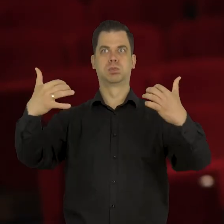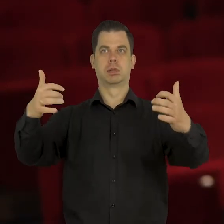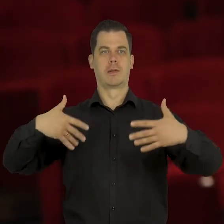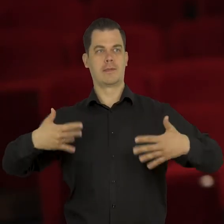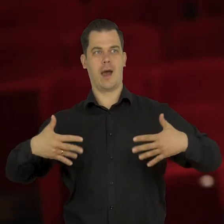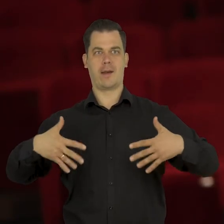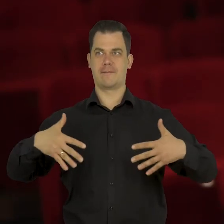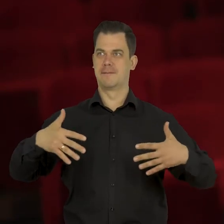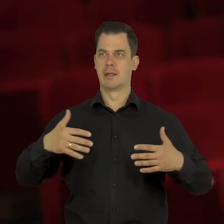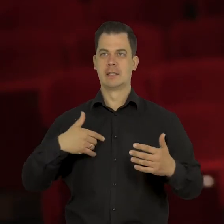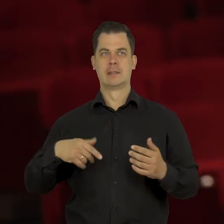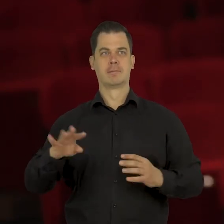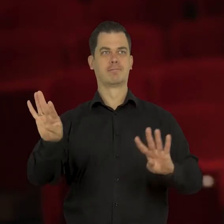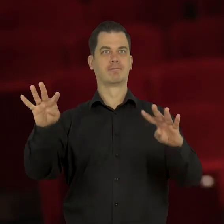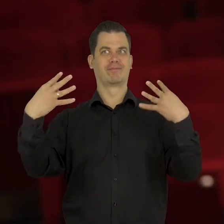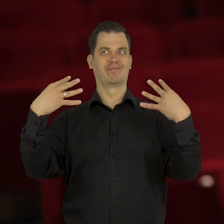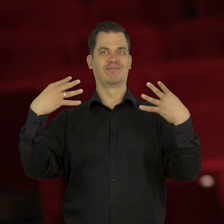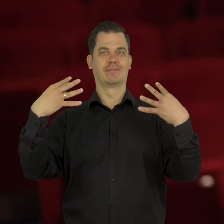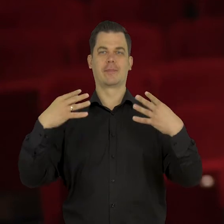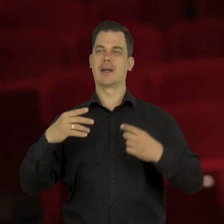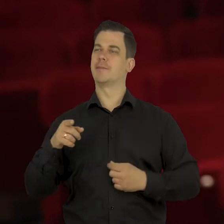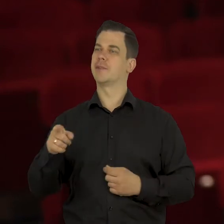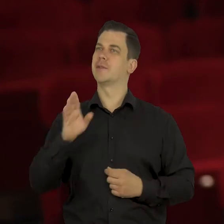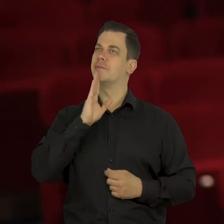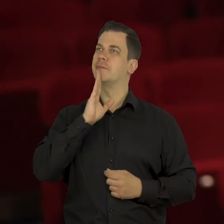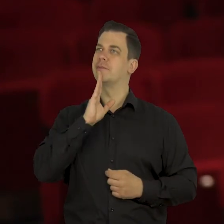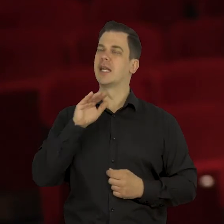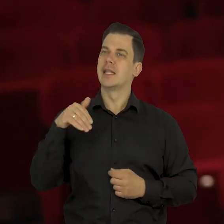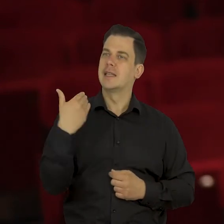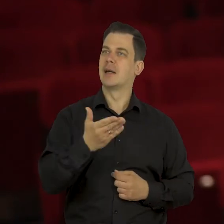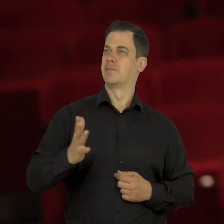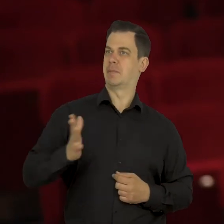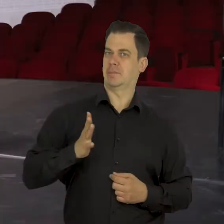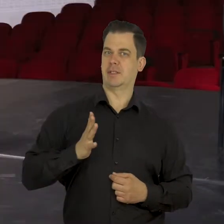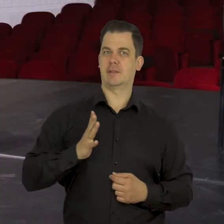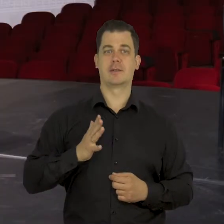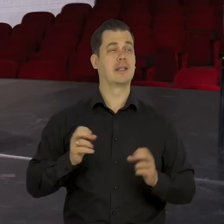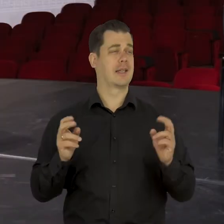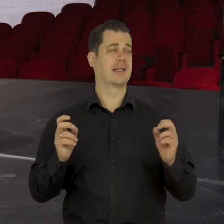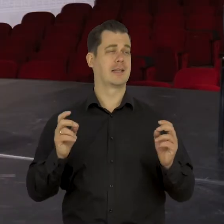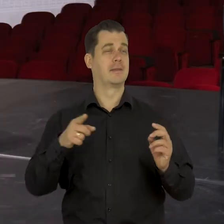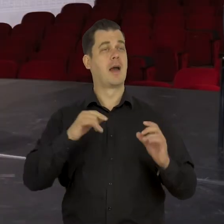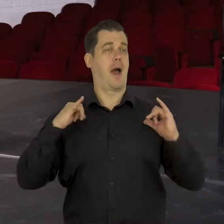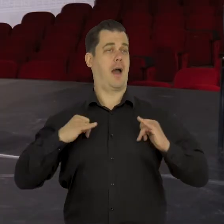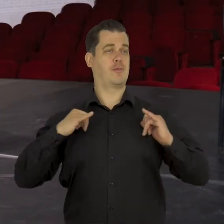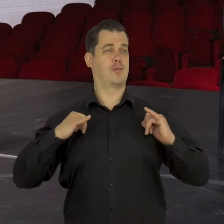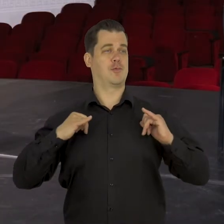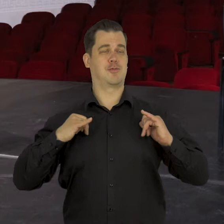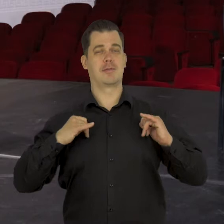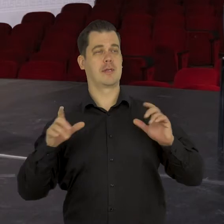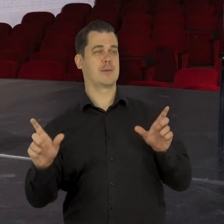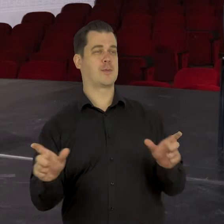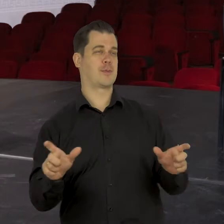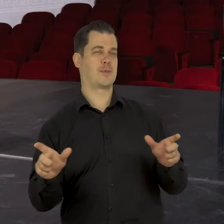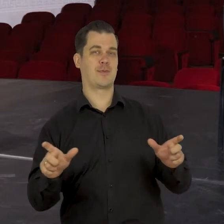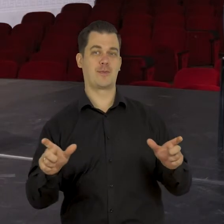stresem, grając dla pełnej widowni, jest Pani takim poczuciem bezpieczeństwa dla Takim aniołym stróżem trochę. Że